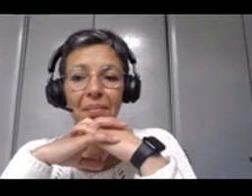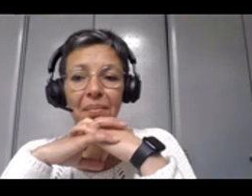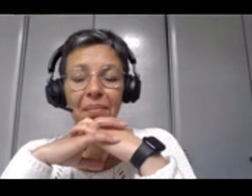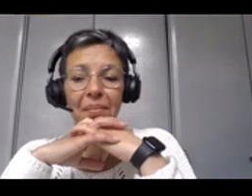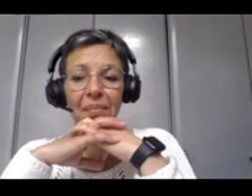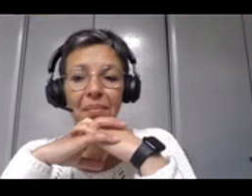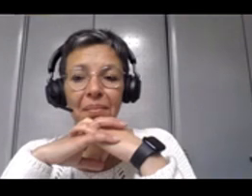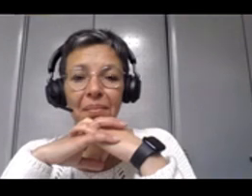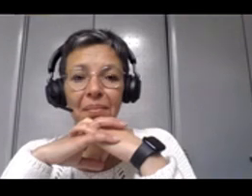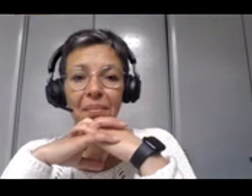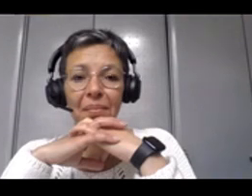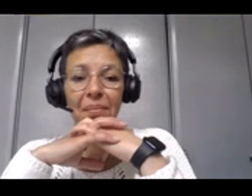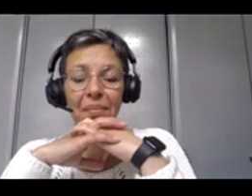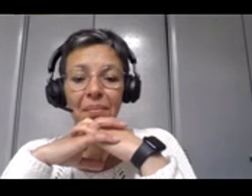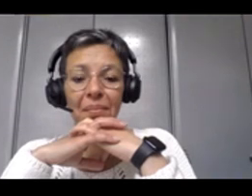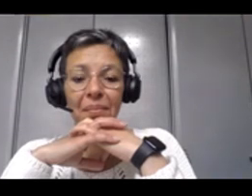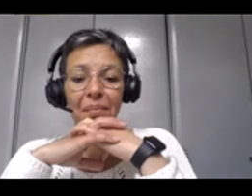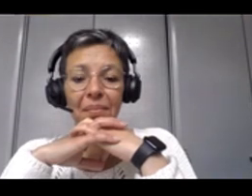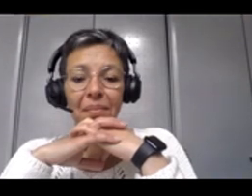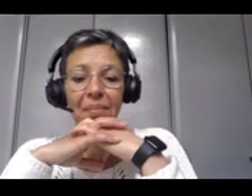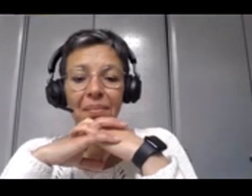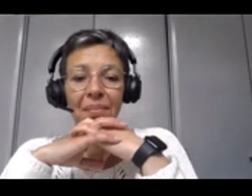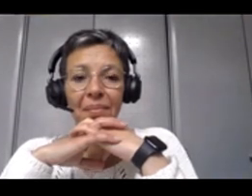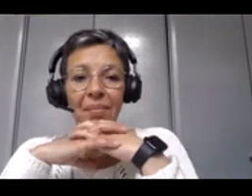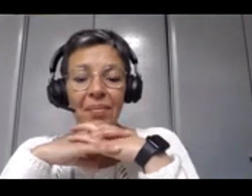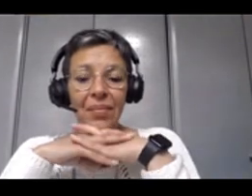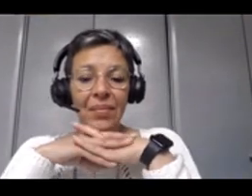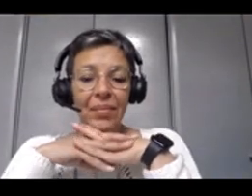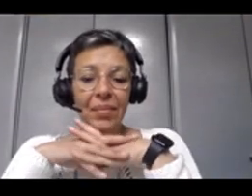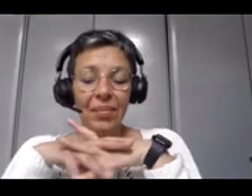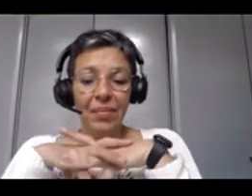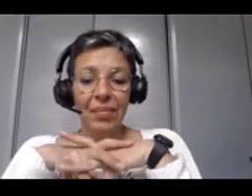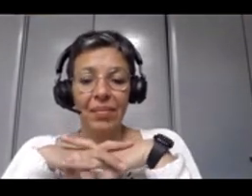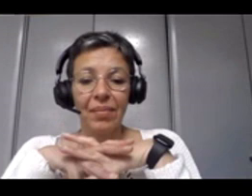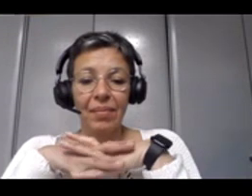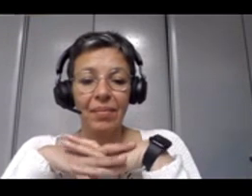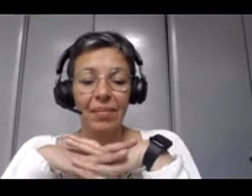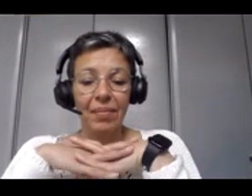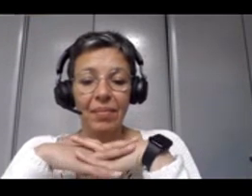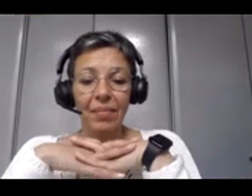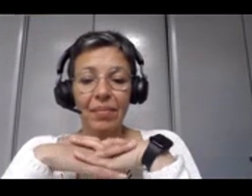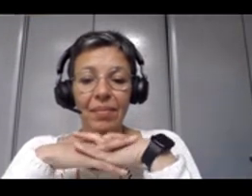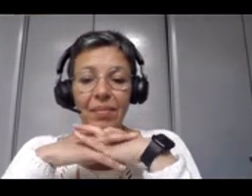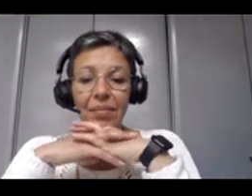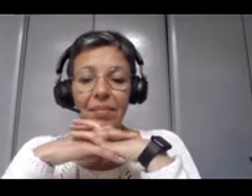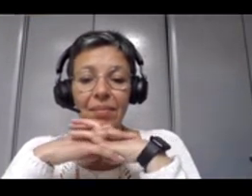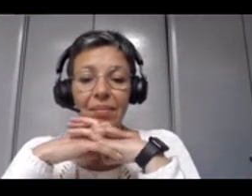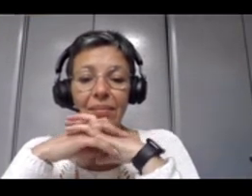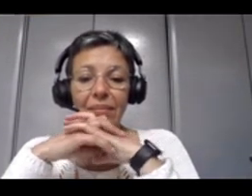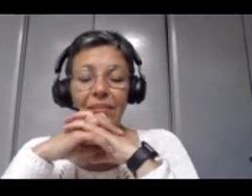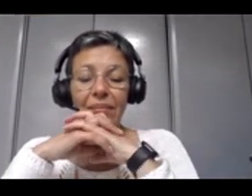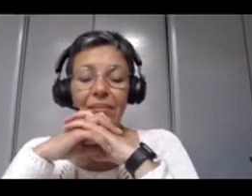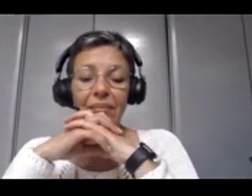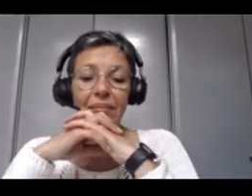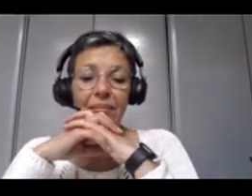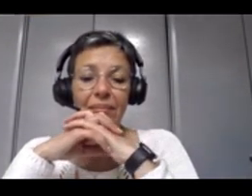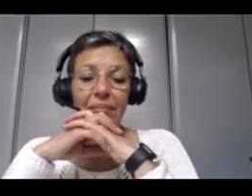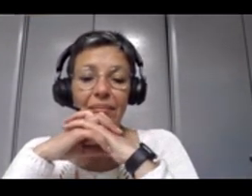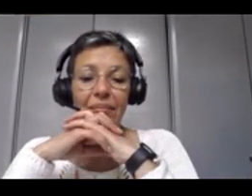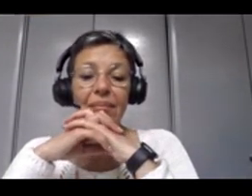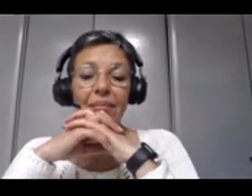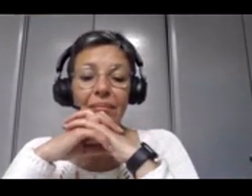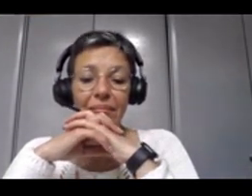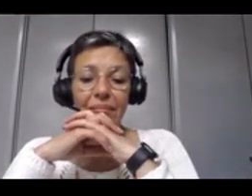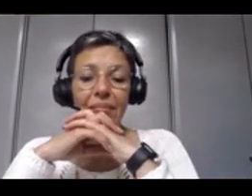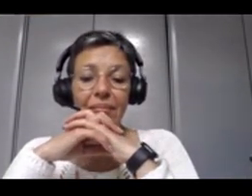Et donc, je vous invite à lire la norme pour ça, qui va évaluer ses capacités de travail, ses aptitudes, qui va dire comment je vais mobiliser l'ensemble